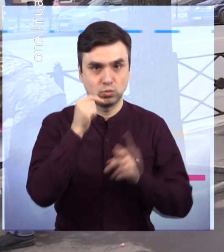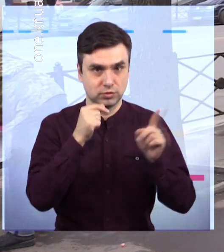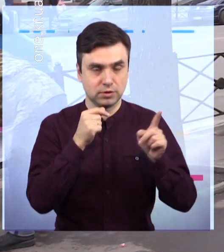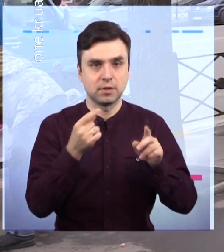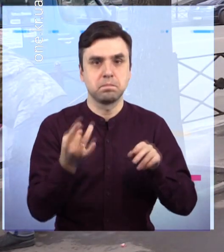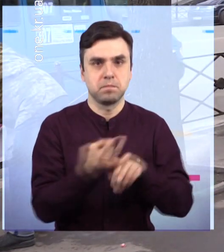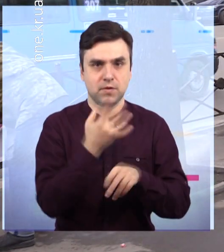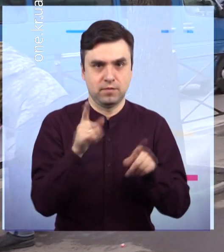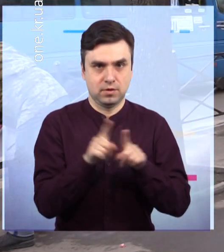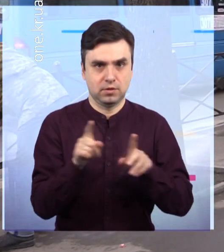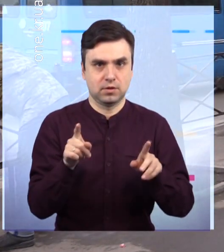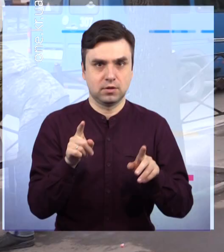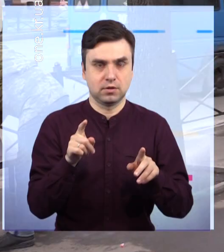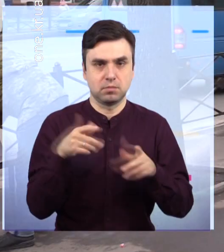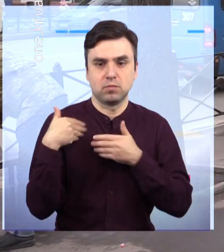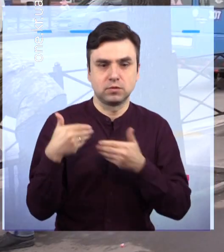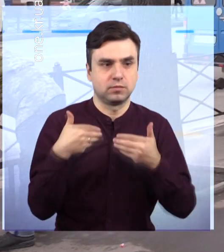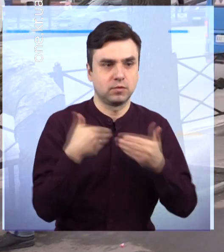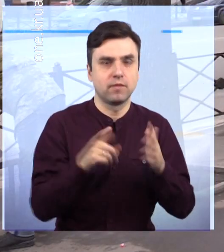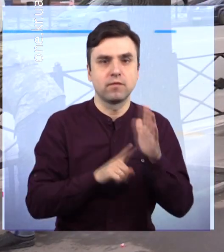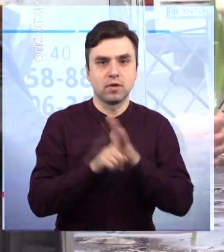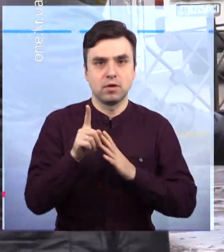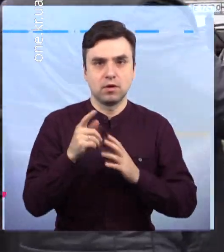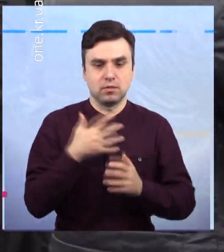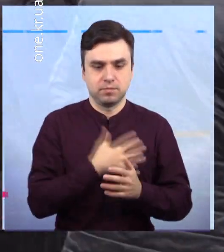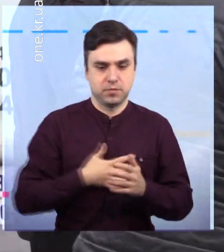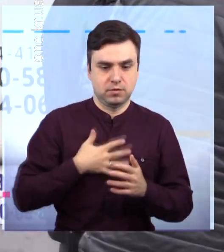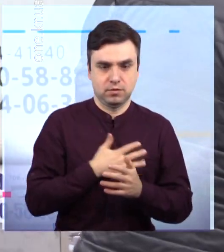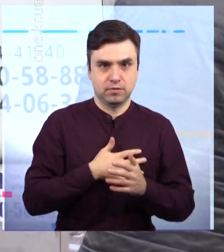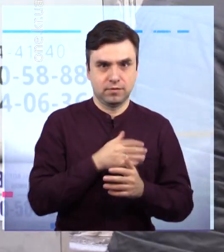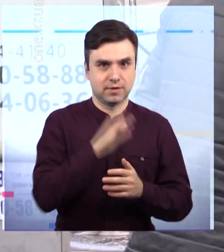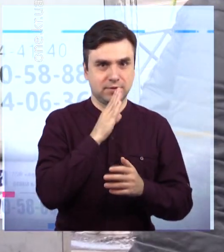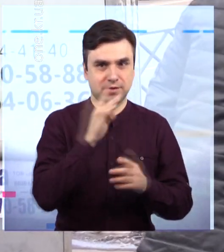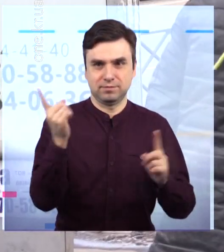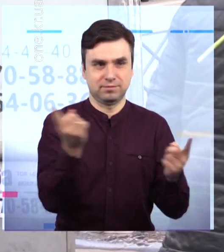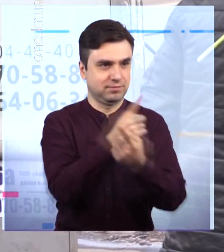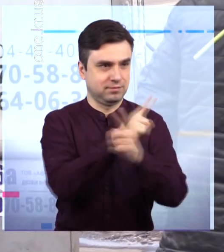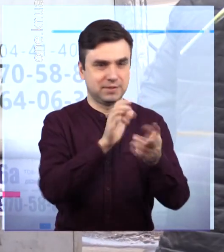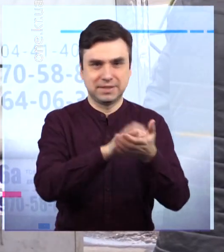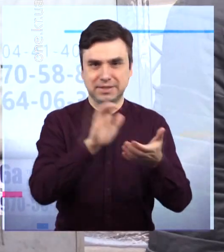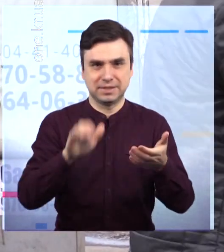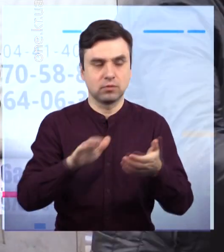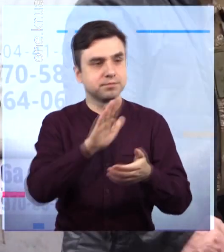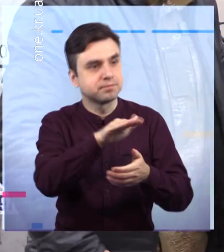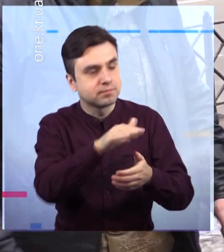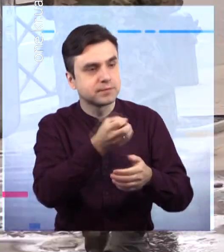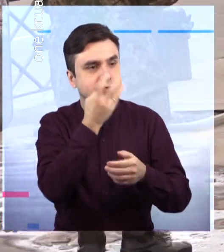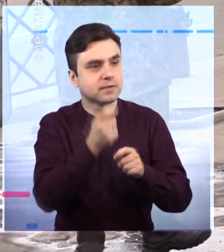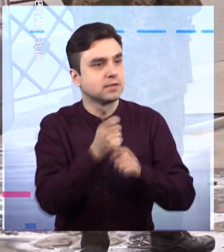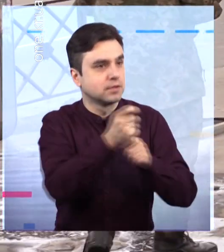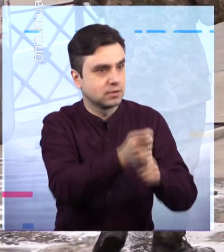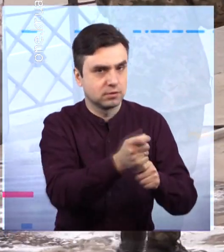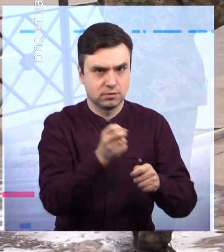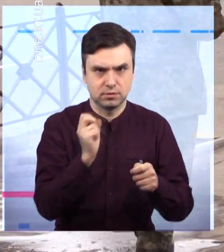Усім прекрасним мешканкам нашого міста дарували тюльпани. Для Михайла це перший досвід такого привітання із Міжнародним жіночим днем.